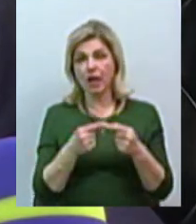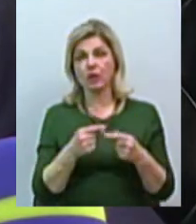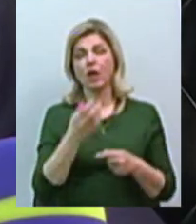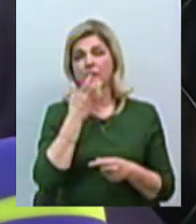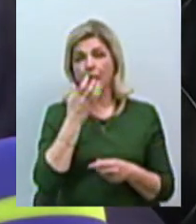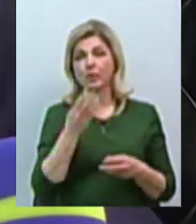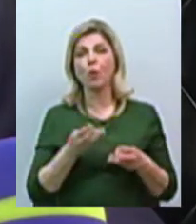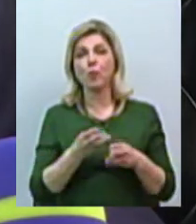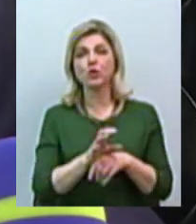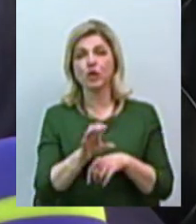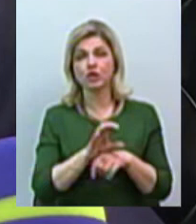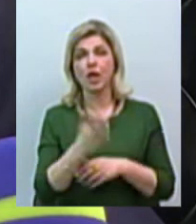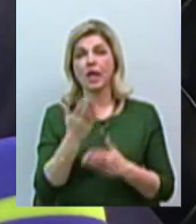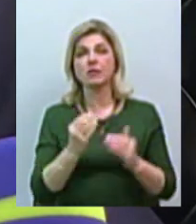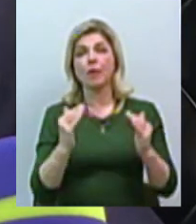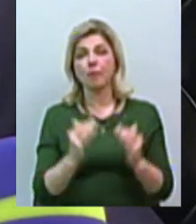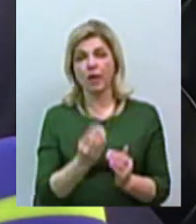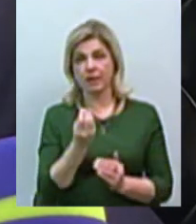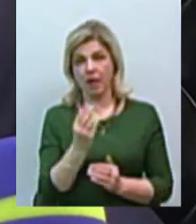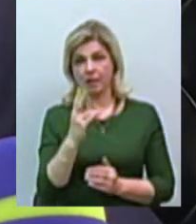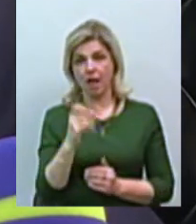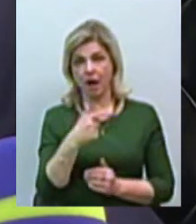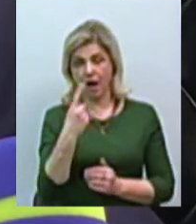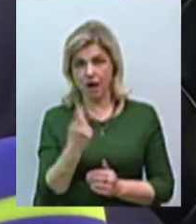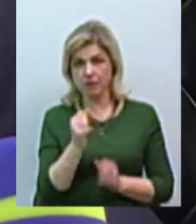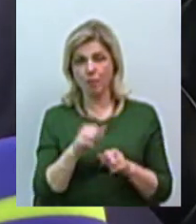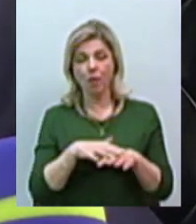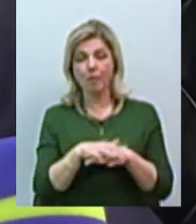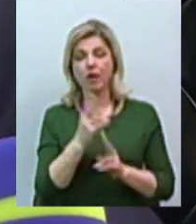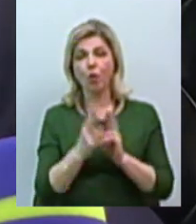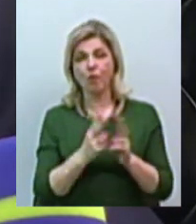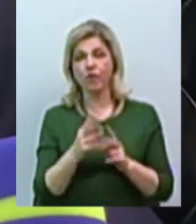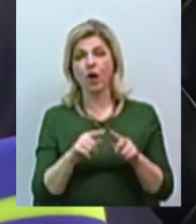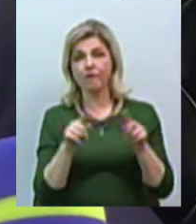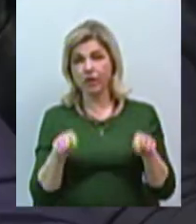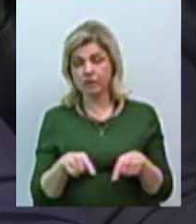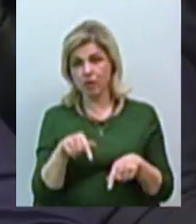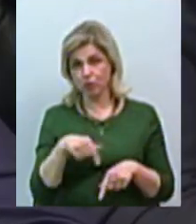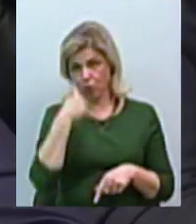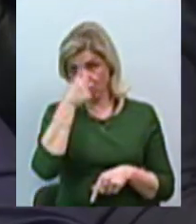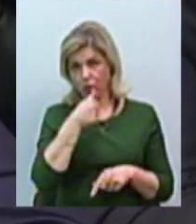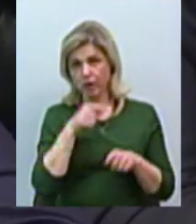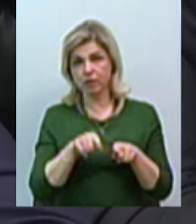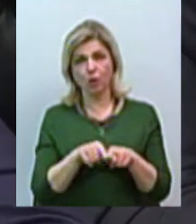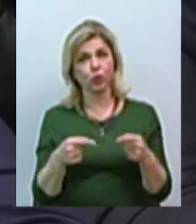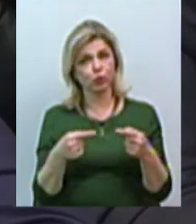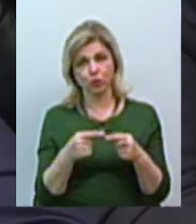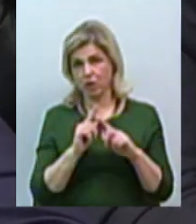теплопостачальники у разі зниження ціни на газ могли перераховувати квитанції, цього року такого точно не буде. Постанова